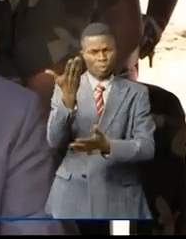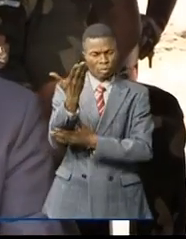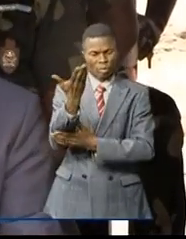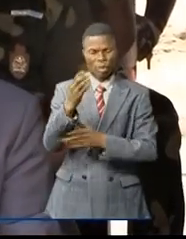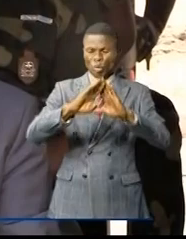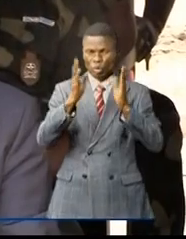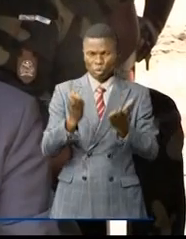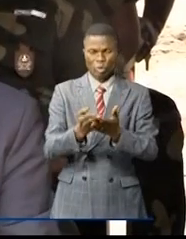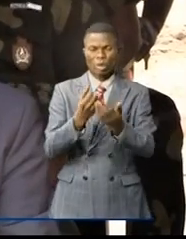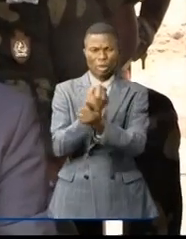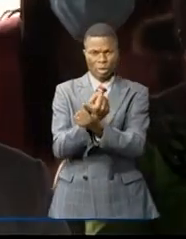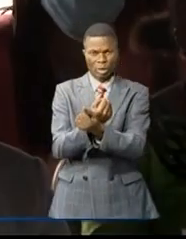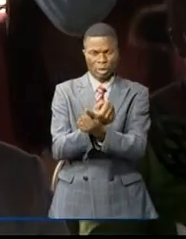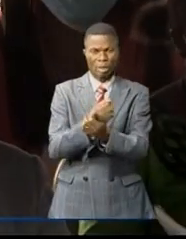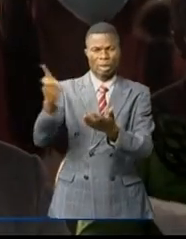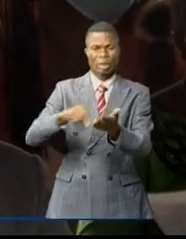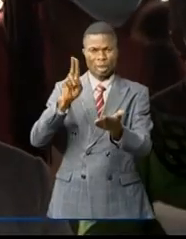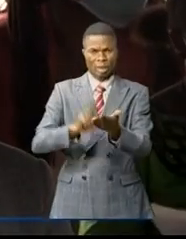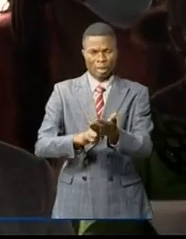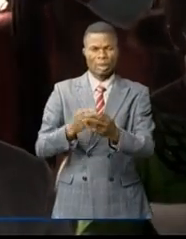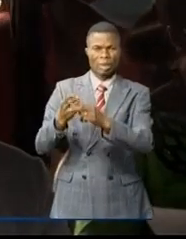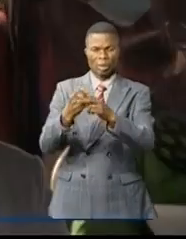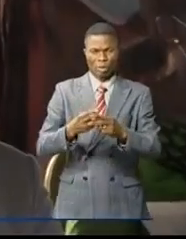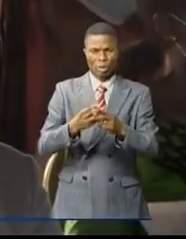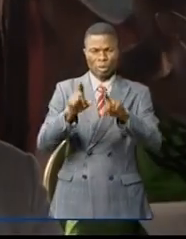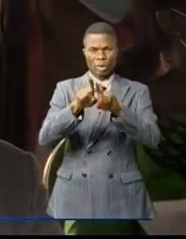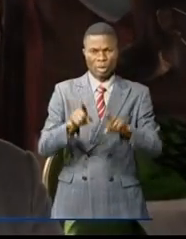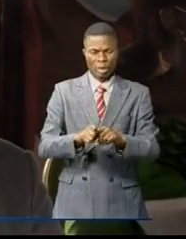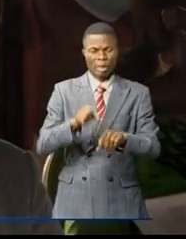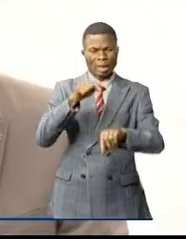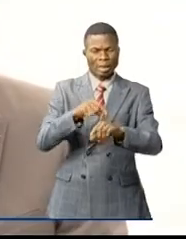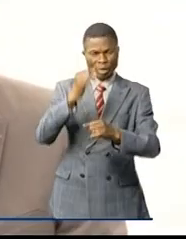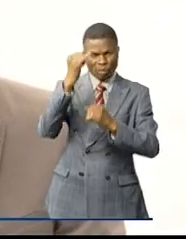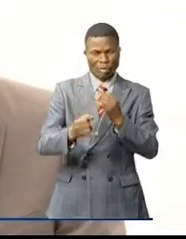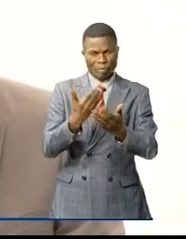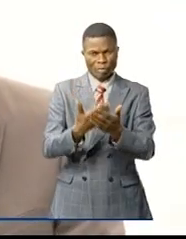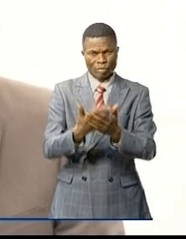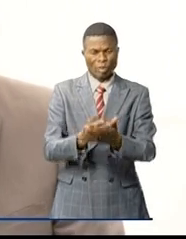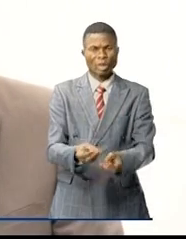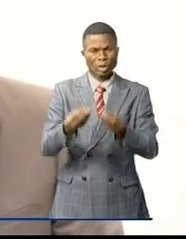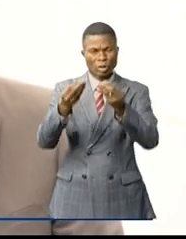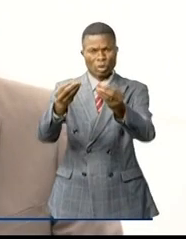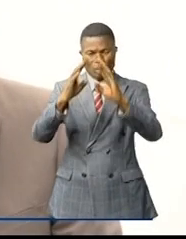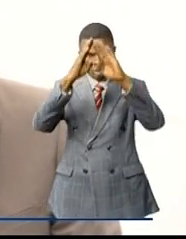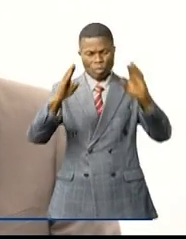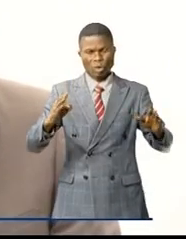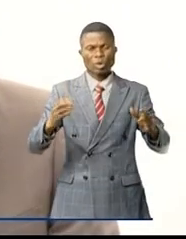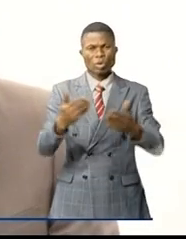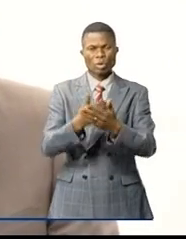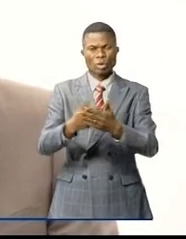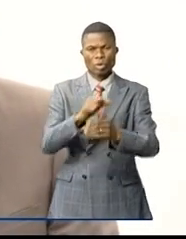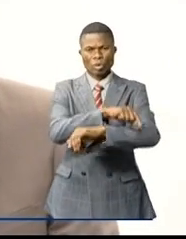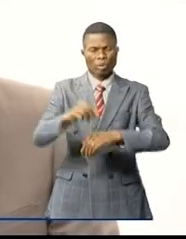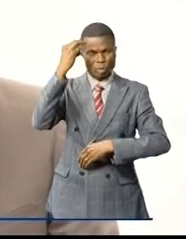pour se faire au respect du contrat dans la sécurité et meilleur délai pour la mise en disposition de cet ouvrage au